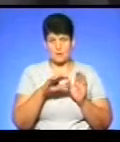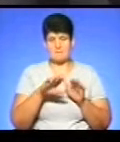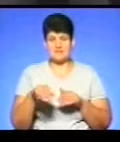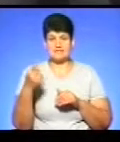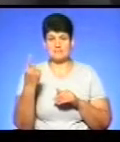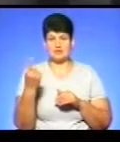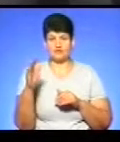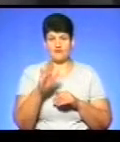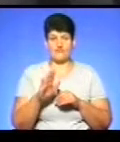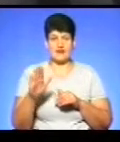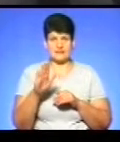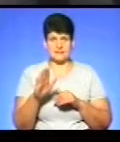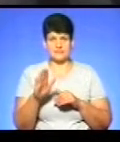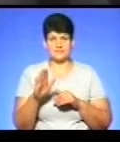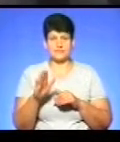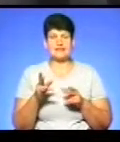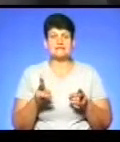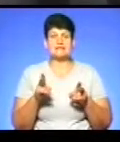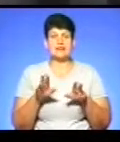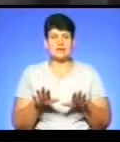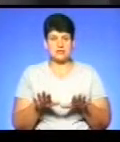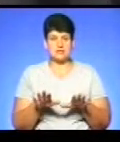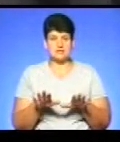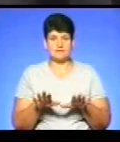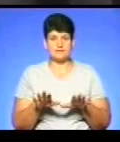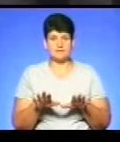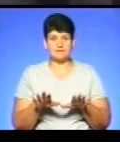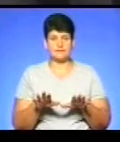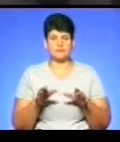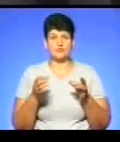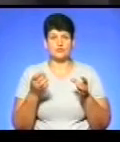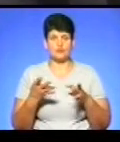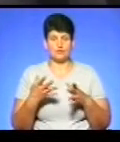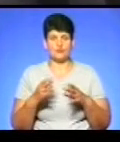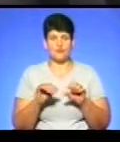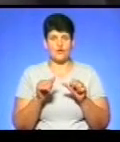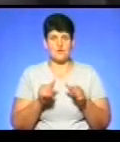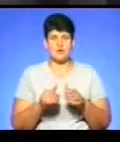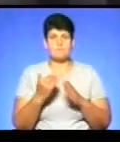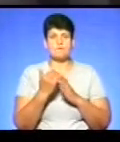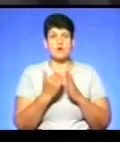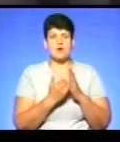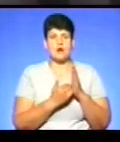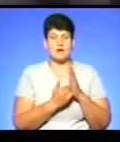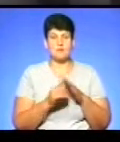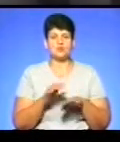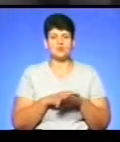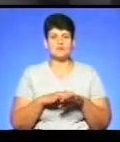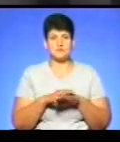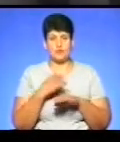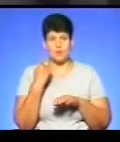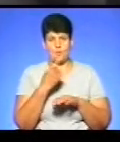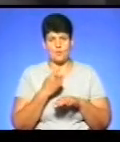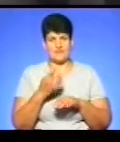вересня, все-таки залишиться в аналогому форматі програма суспільного мовлення,